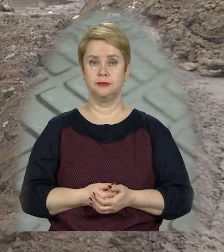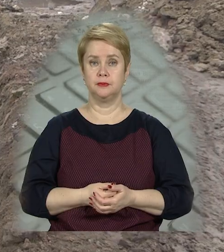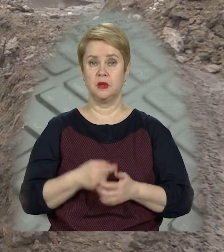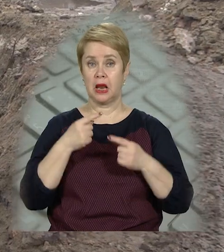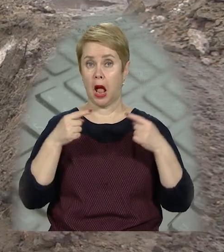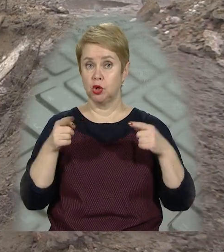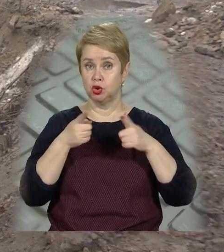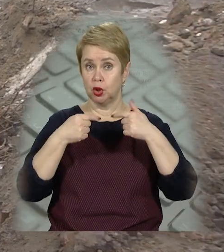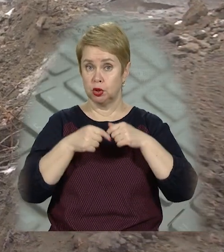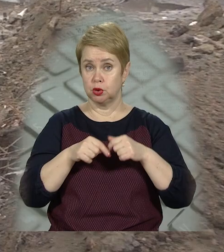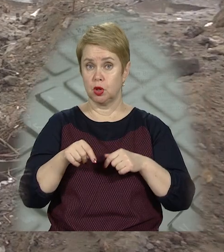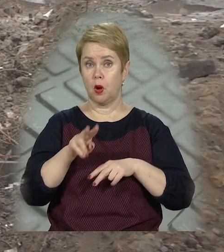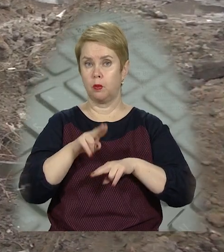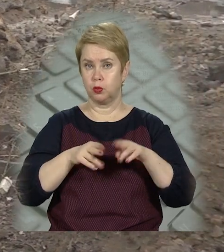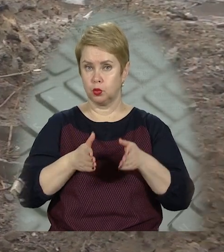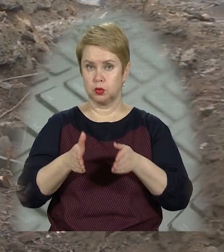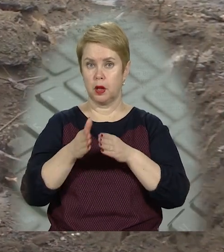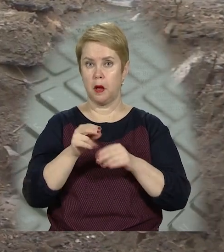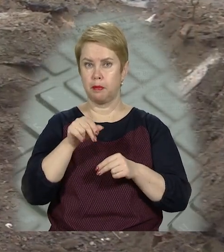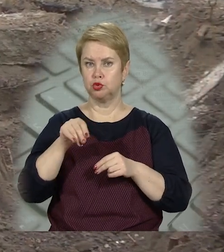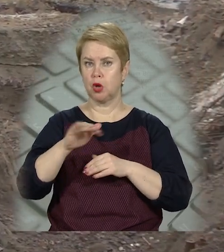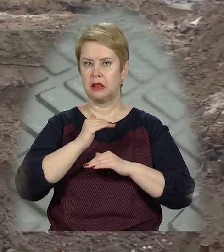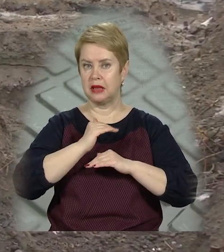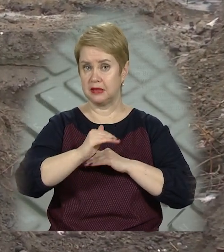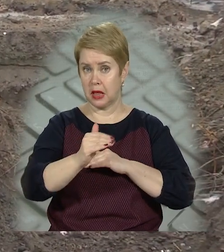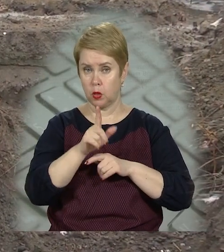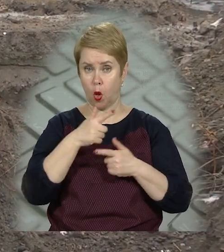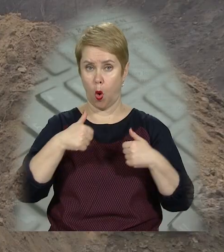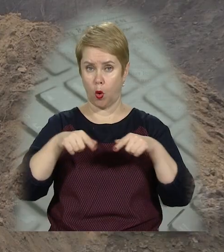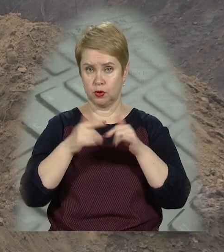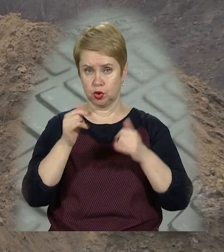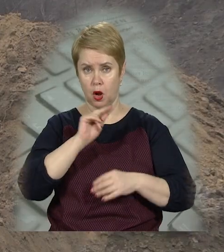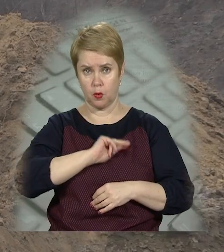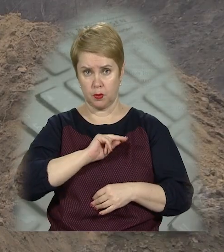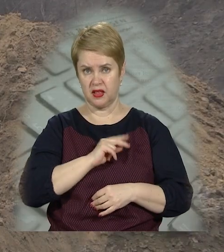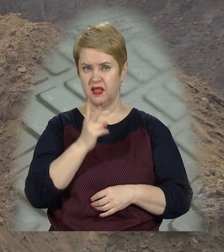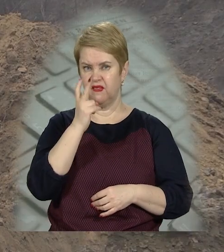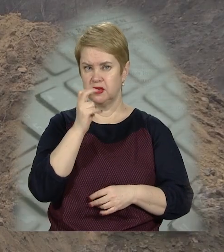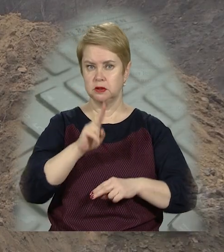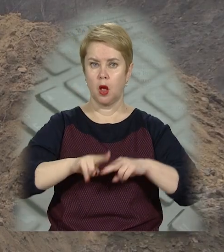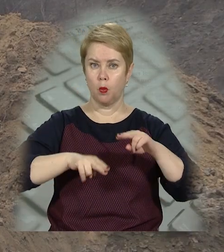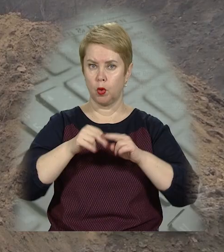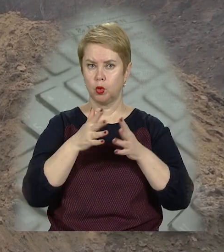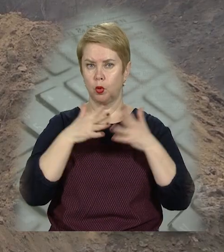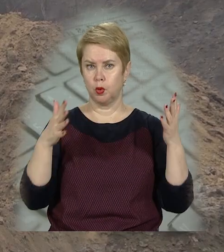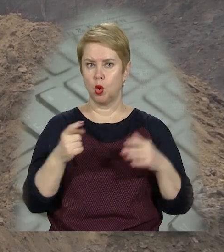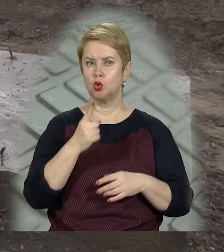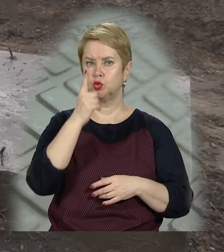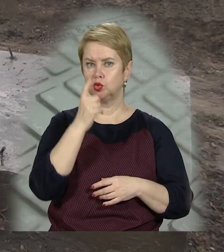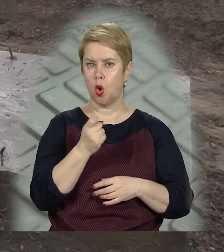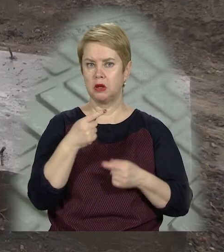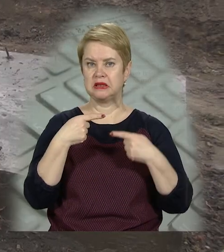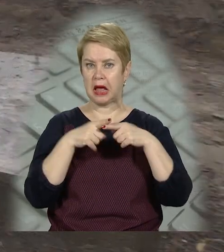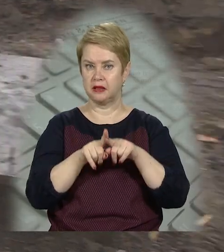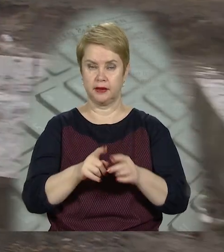На іншій ділянці будмайданчика улаштовують піщаний насип. На об'єкті зараз вже працюють 200 будівельників та більш ніж 100